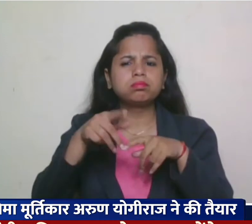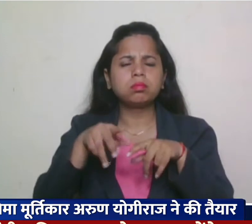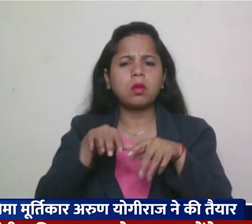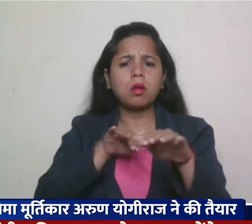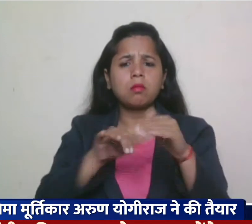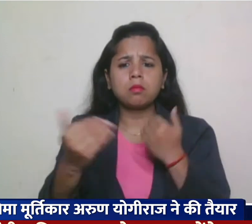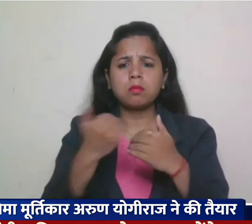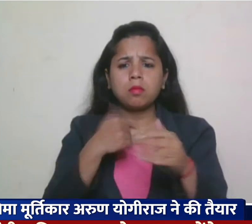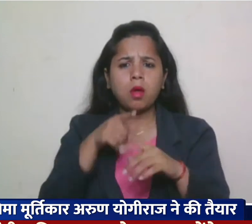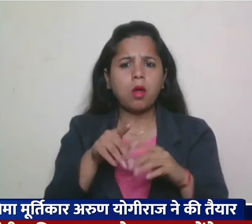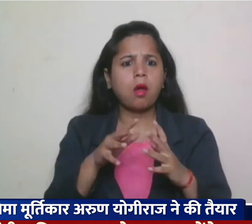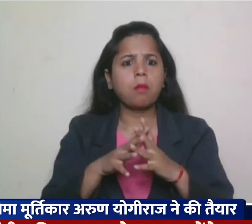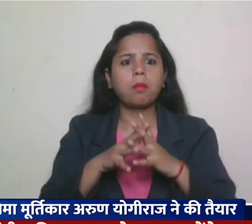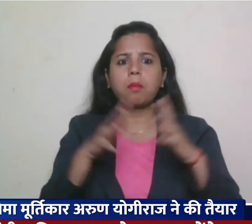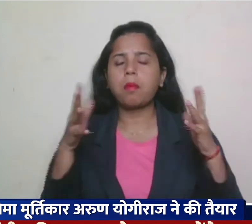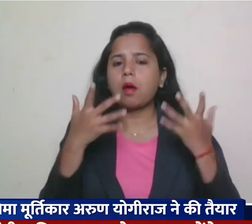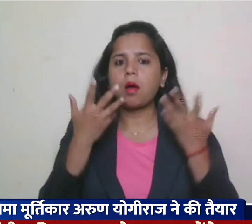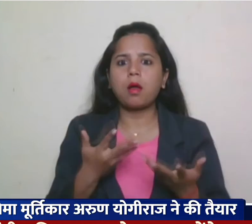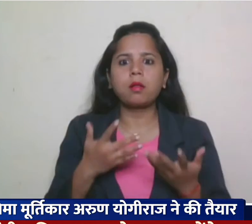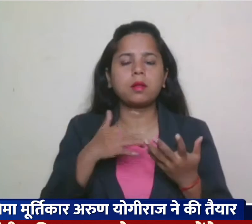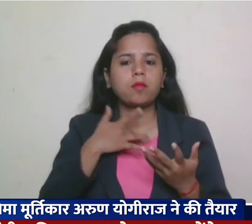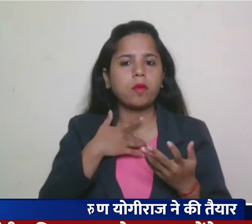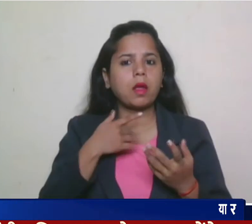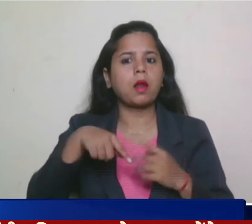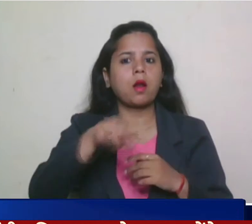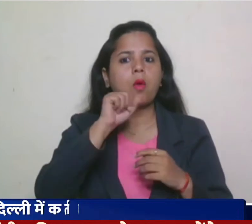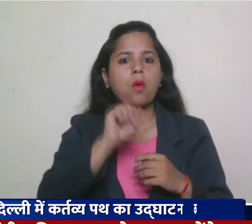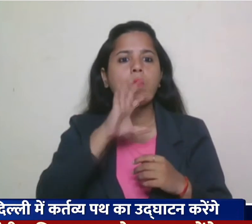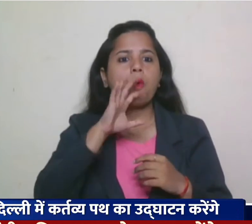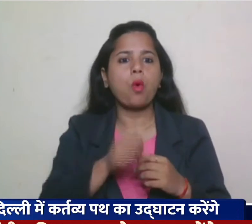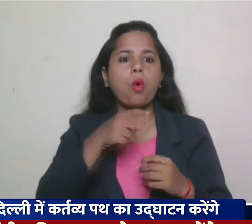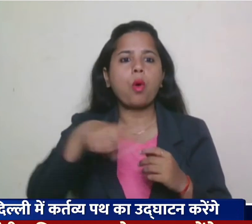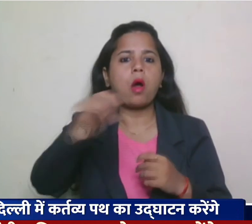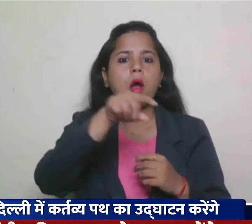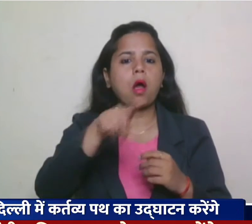रहा था जिससे उसकी बुनियादी धांचे पर दबाफ पड़ा